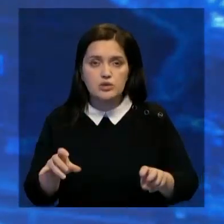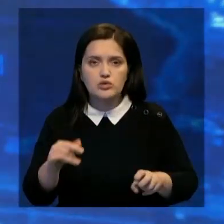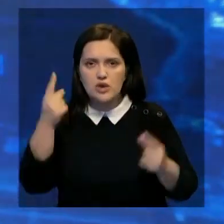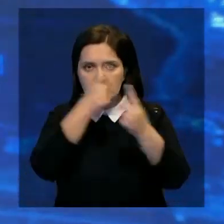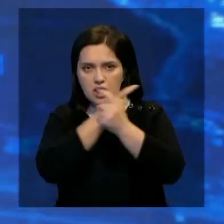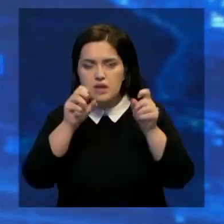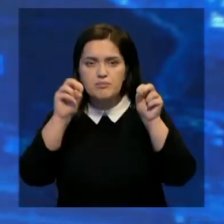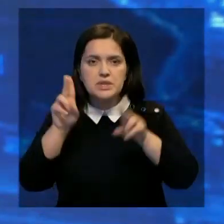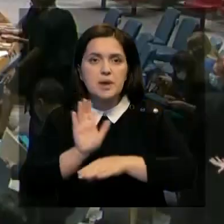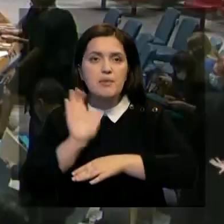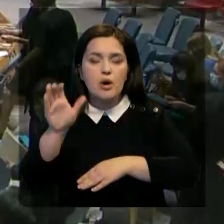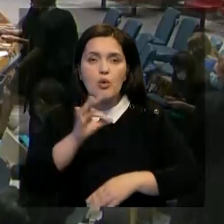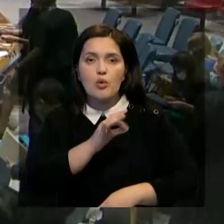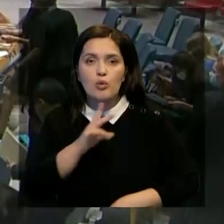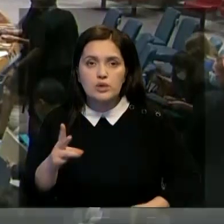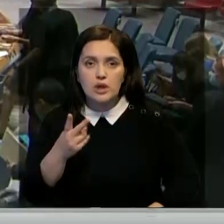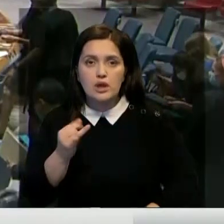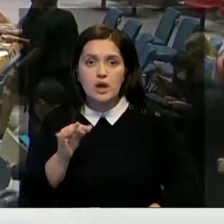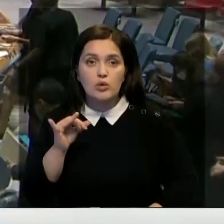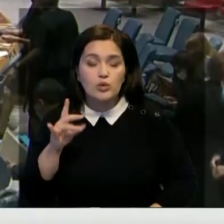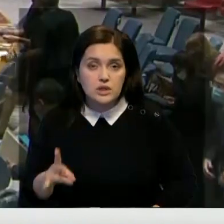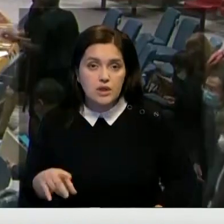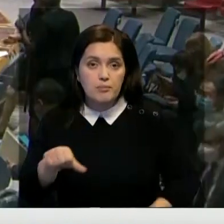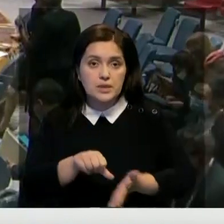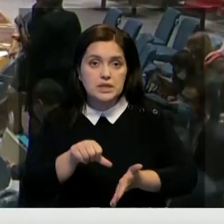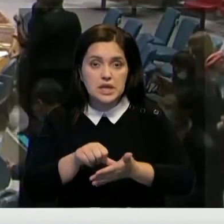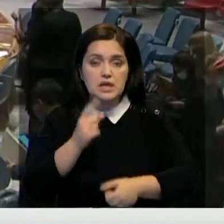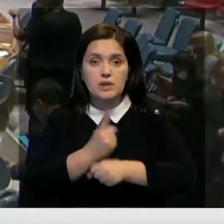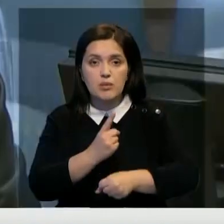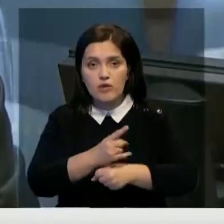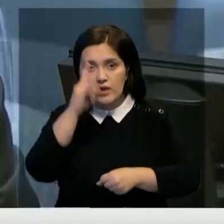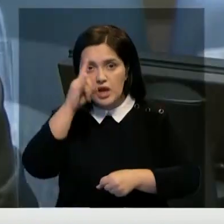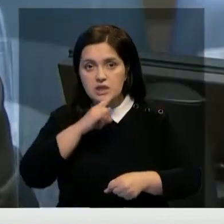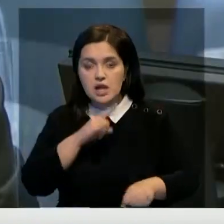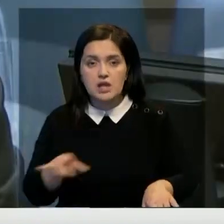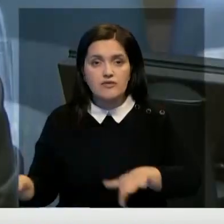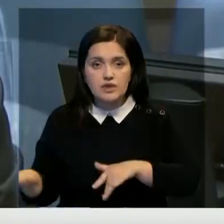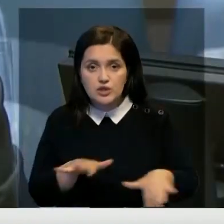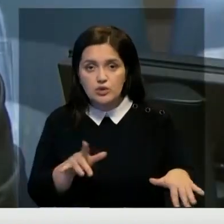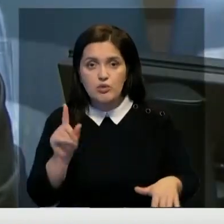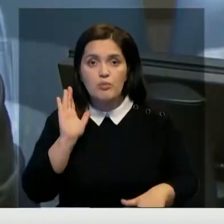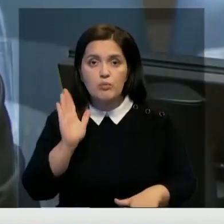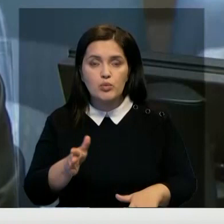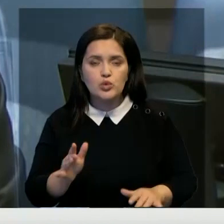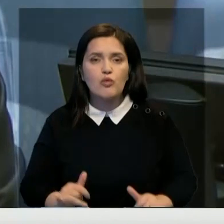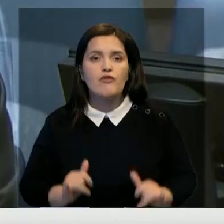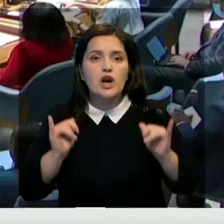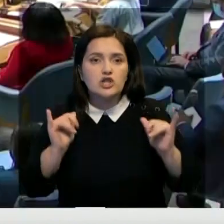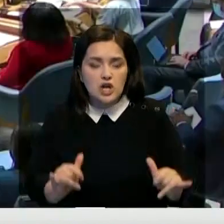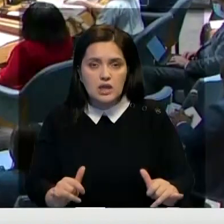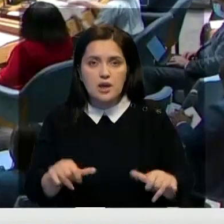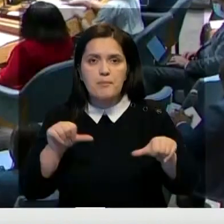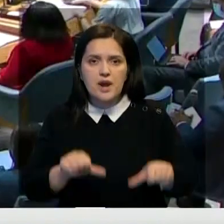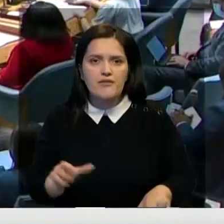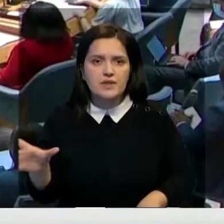посланник ООН в стране Дебора Лайонс. Ранее представители запрещенного в Казахстане движения заявляли о том, что будут уважать